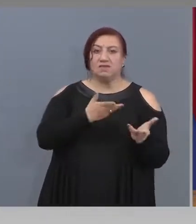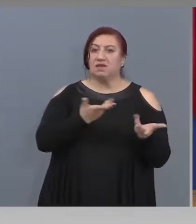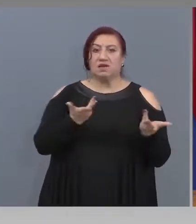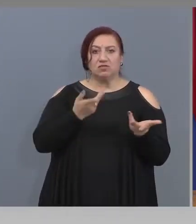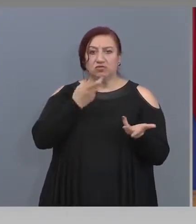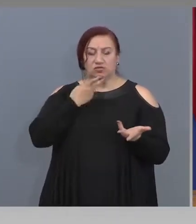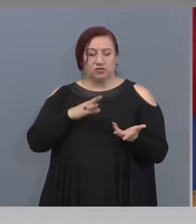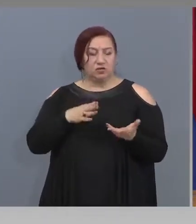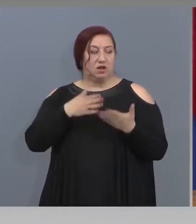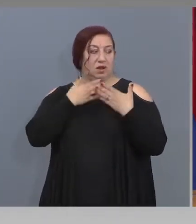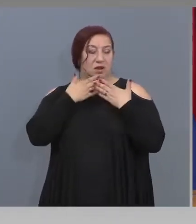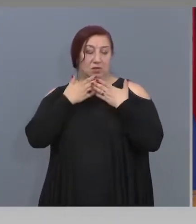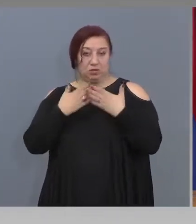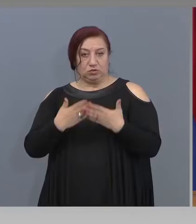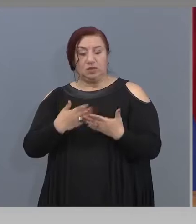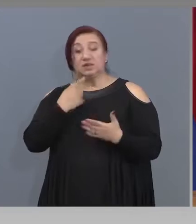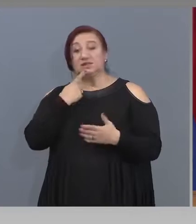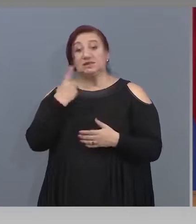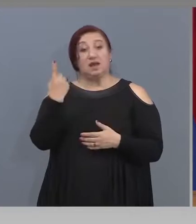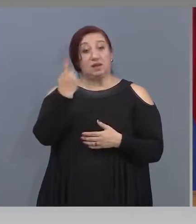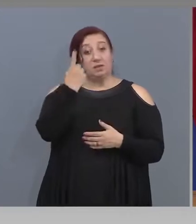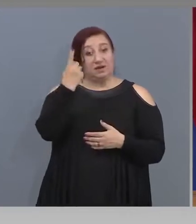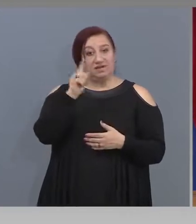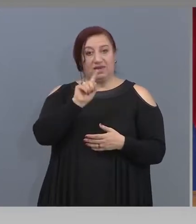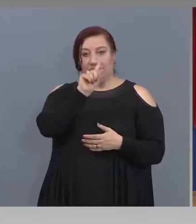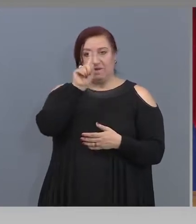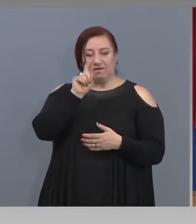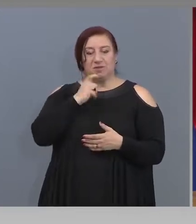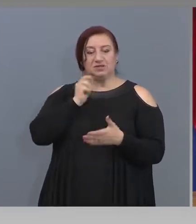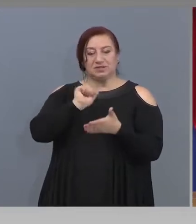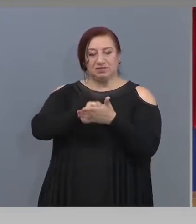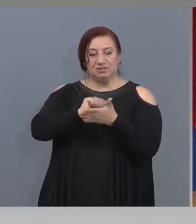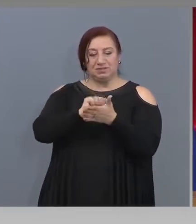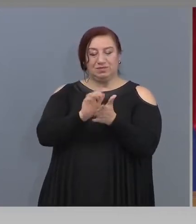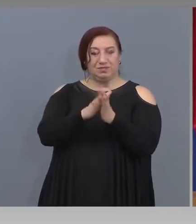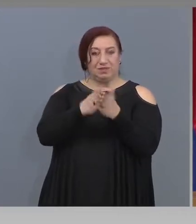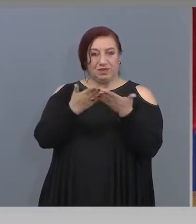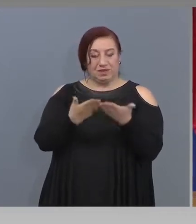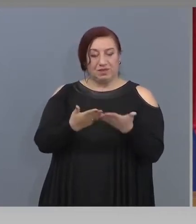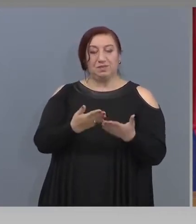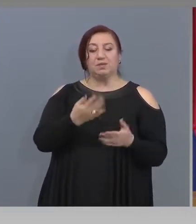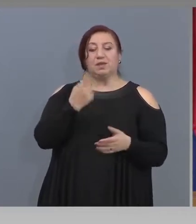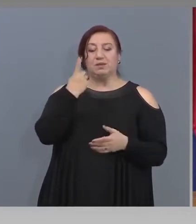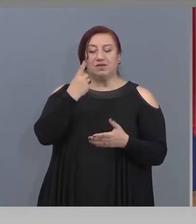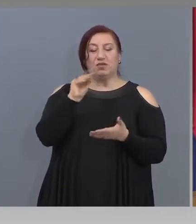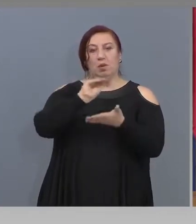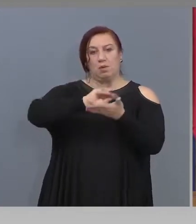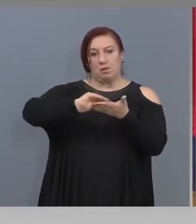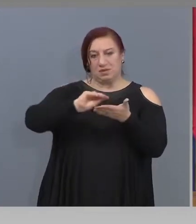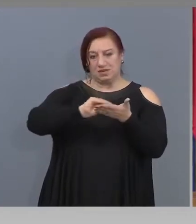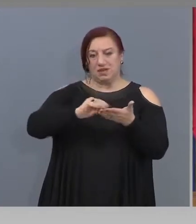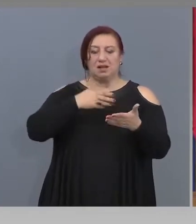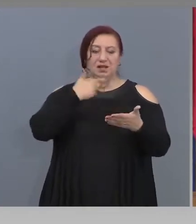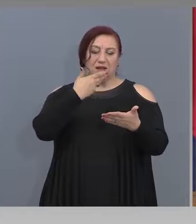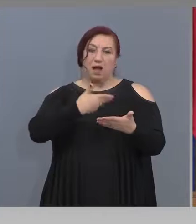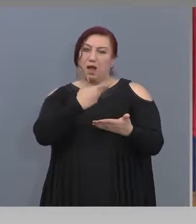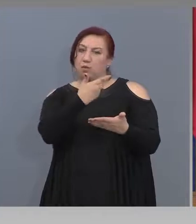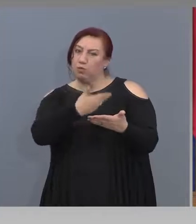Благодаря ви особено за първия въпрос. Първо, писателите, поетите, те влизат